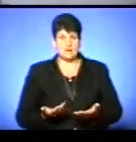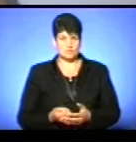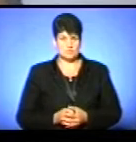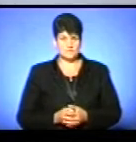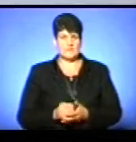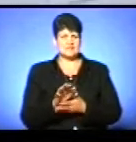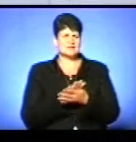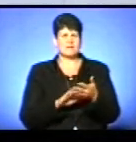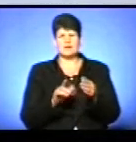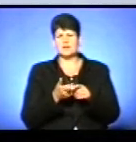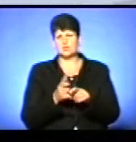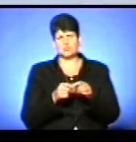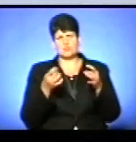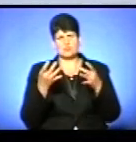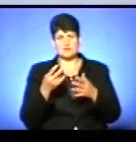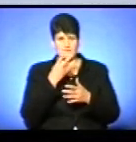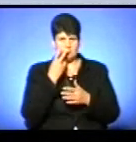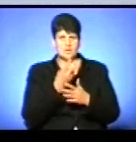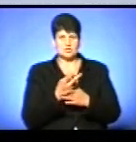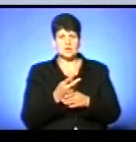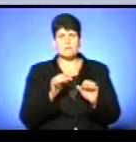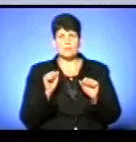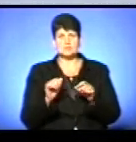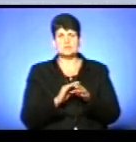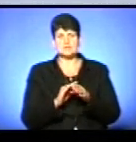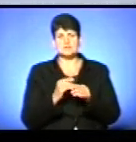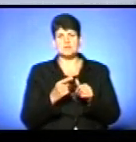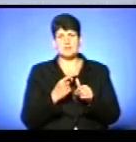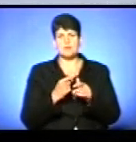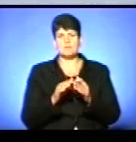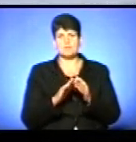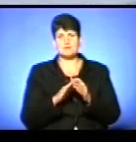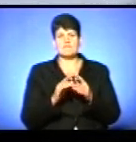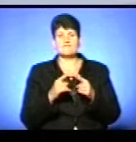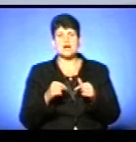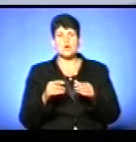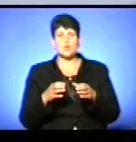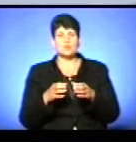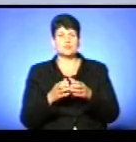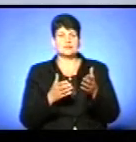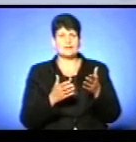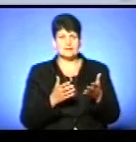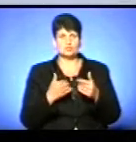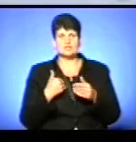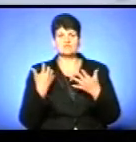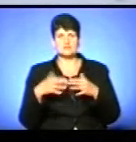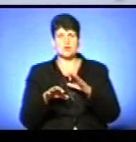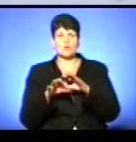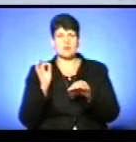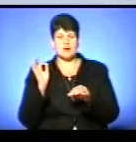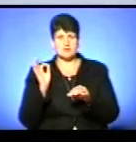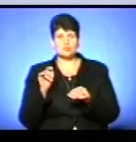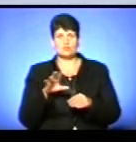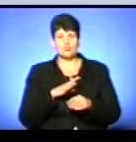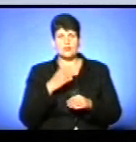дуже проста. Як ви бачите, можна прізвище, ім'я по батькою, факультет. У нас вже вибирається факультет, щоб